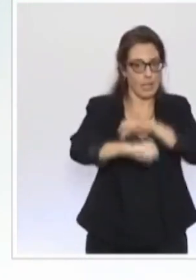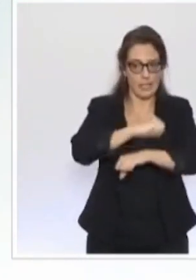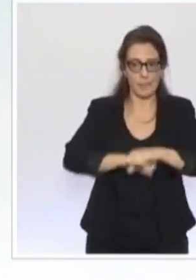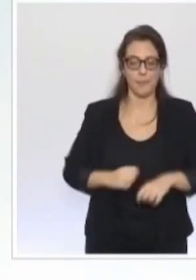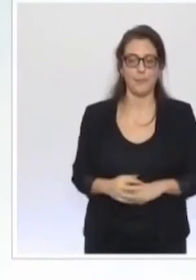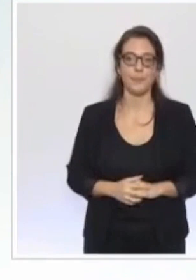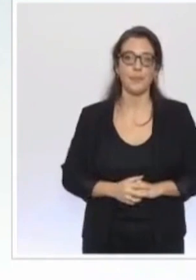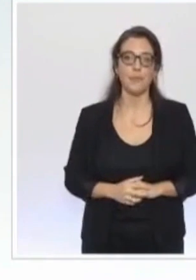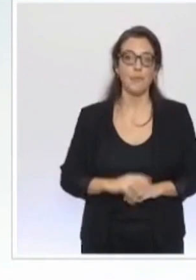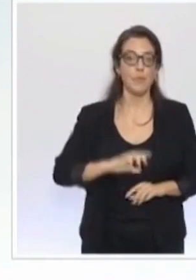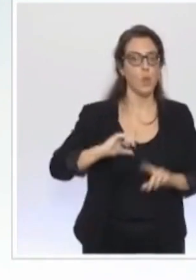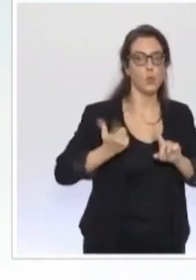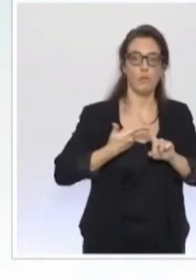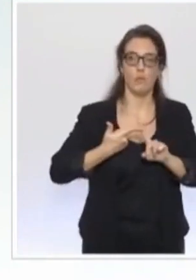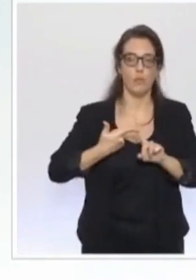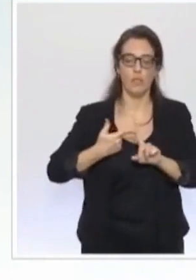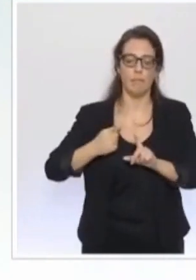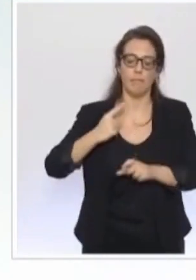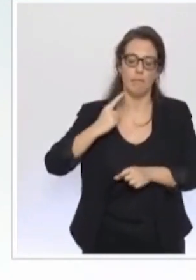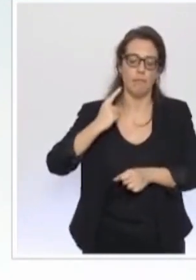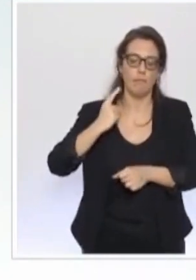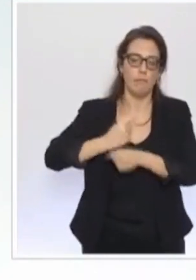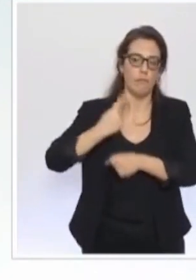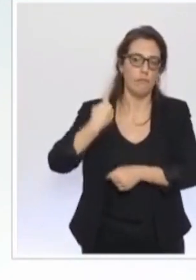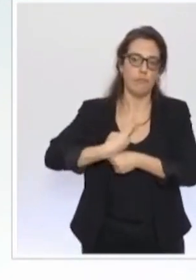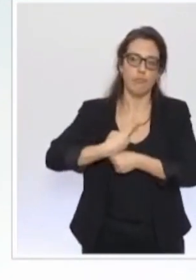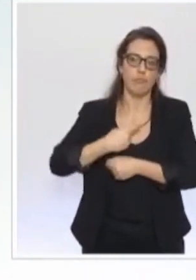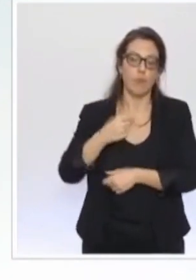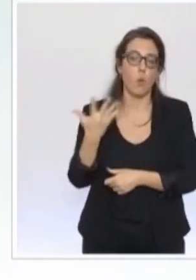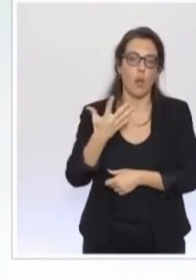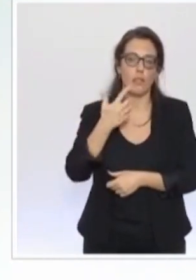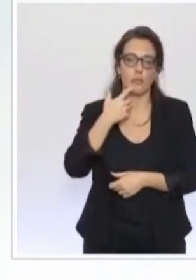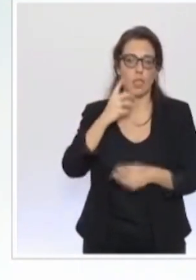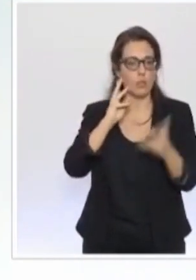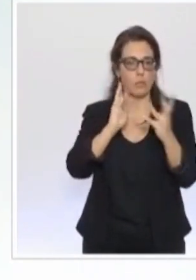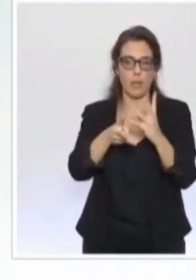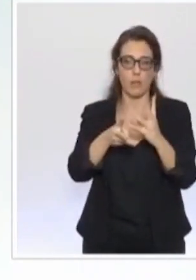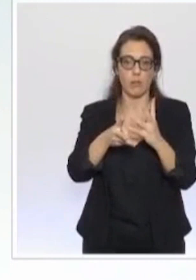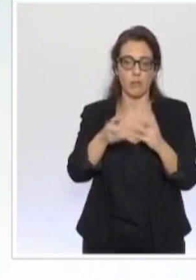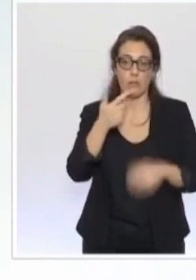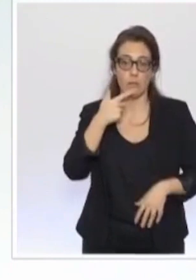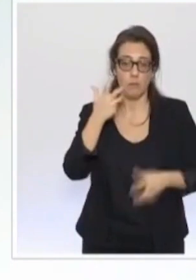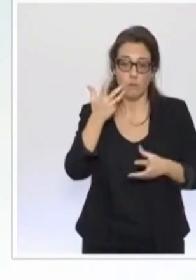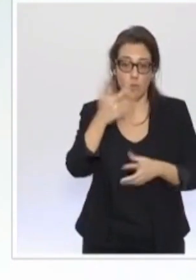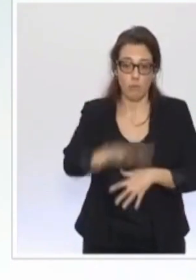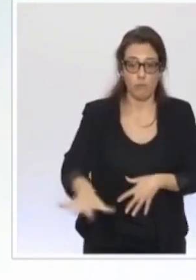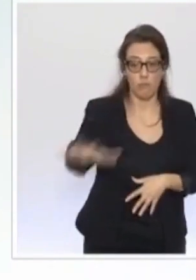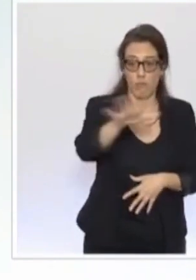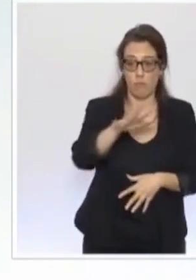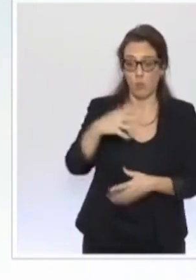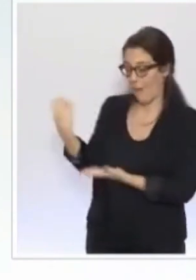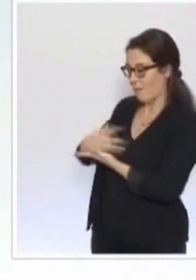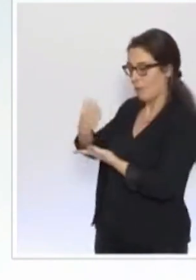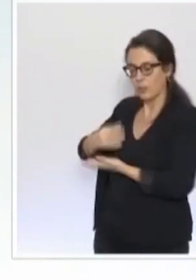Deuxième impératif, la transparence. Je souhaite que les Français aient accès à toute l'information dont nous disposerons nous-mêmes.